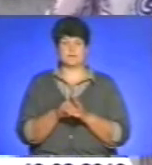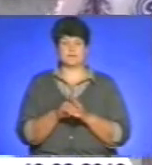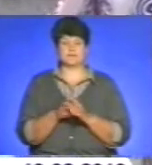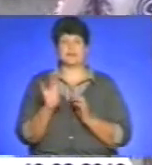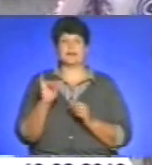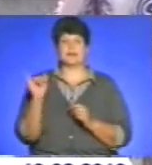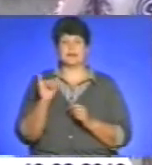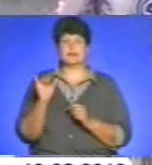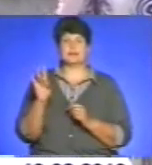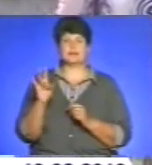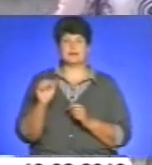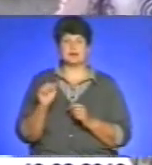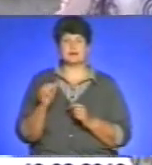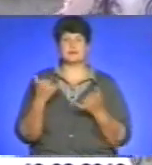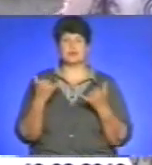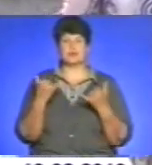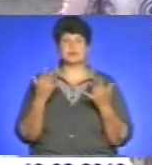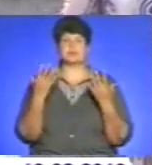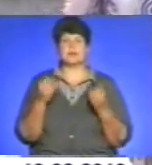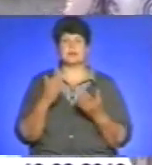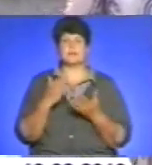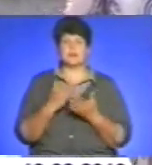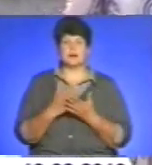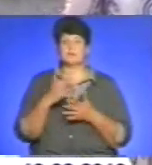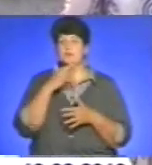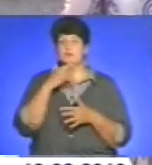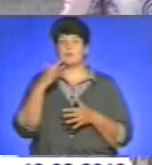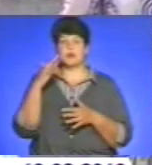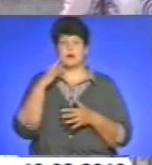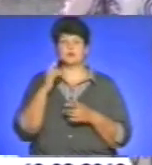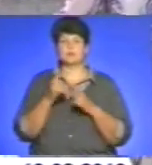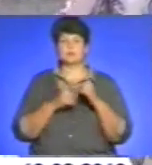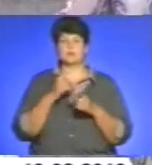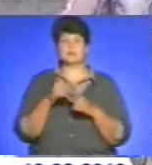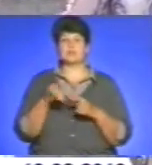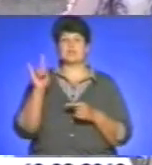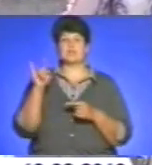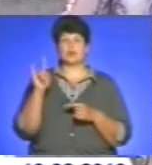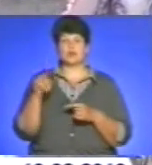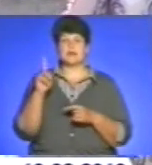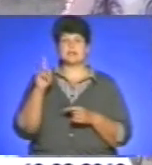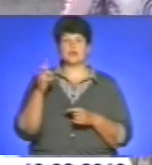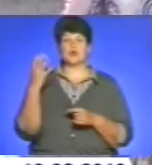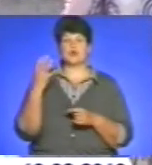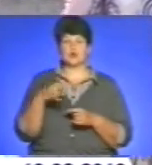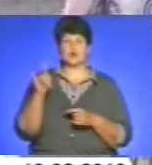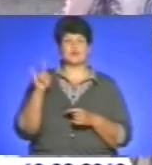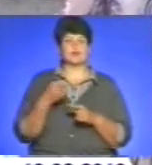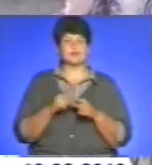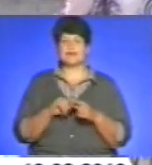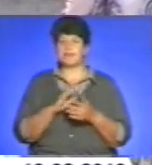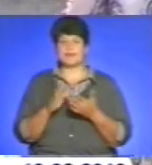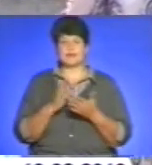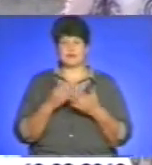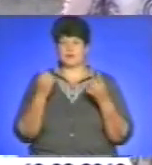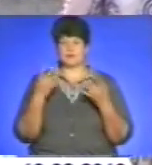сьогодні ми маємо вже стільки замінених вікон, але 140 вікон – це не так просто. І